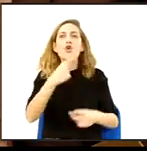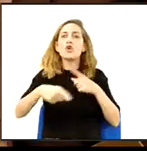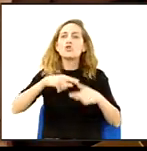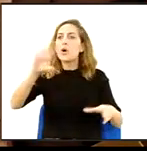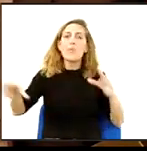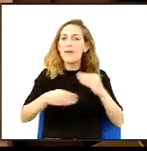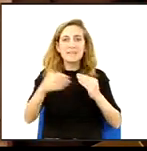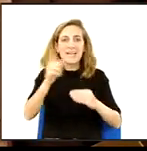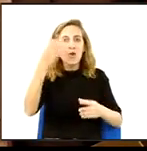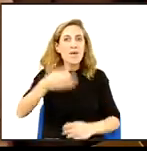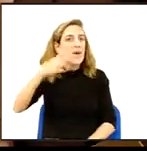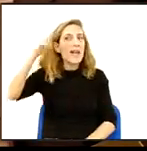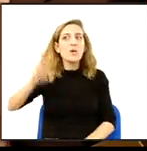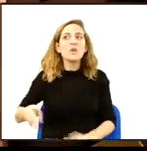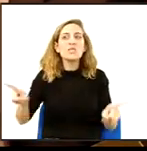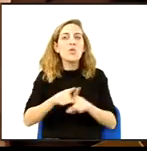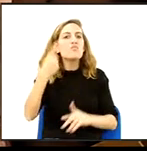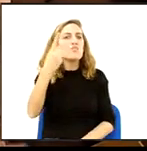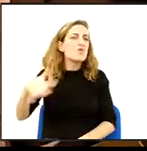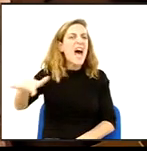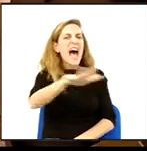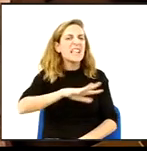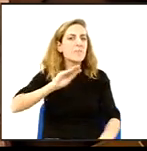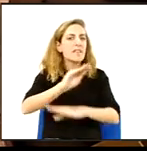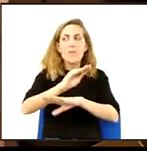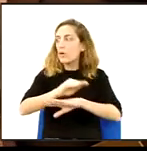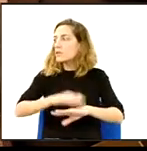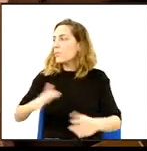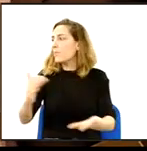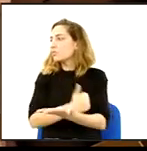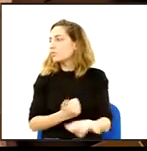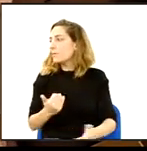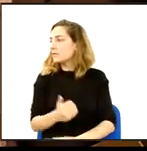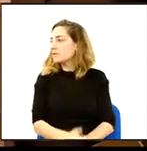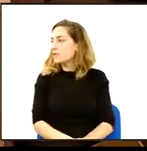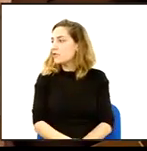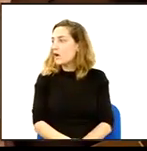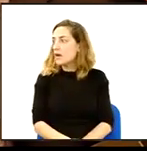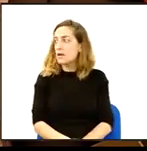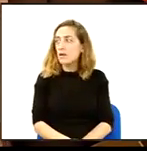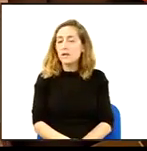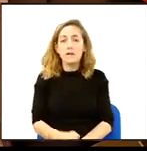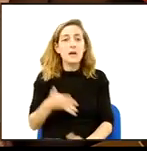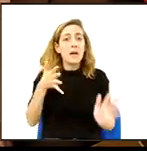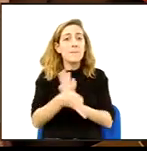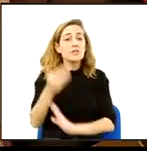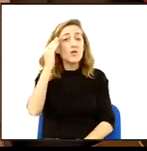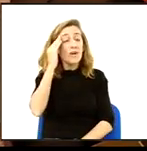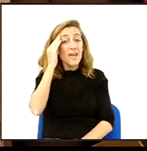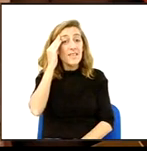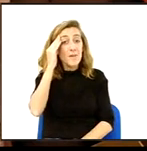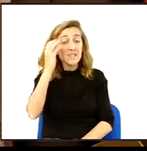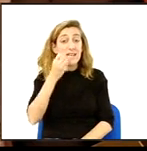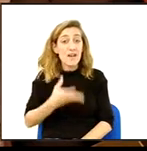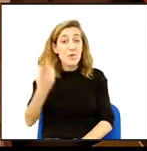reconegut com un veritable espai educatiu per a tothom. Per això creiem que seria bo que la Generalitat